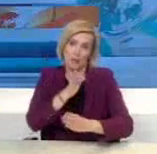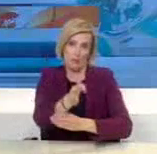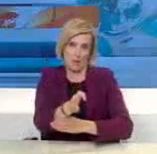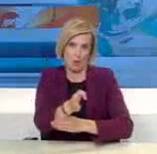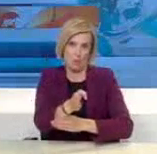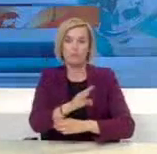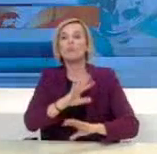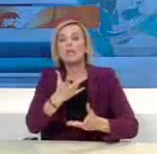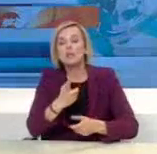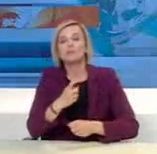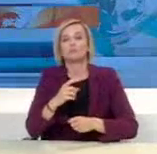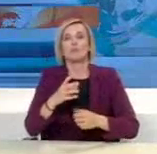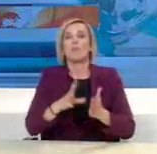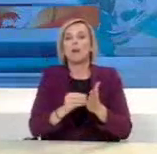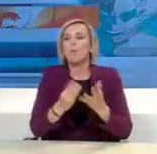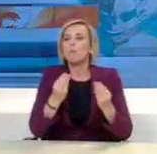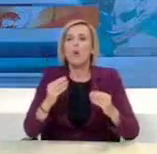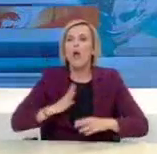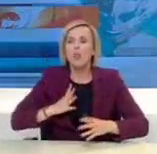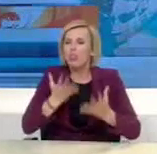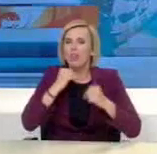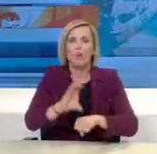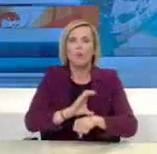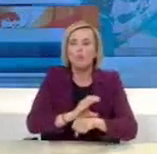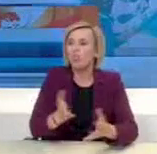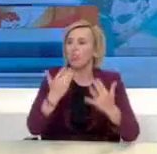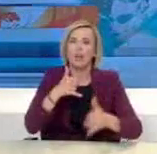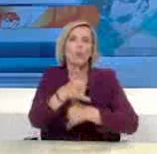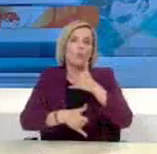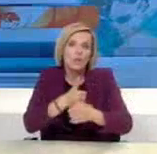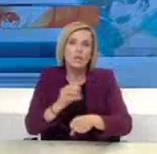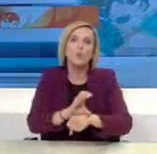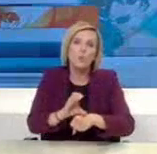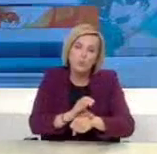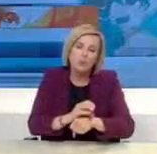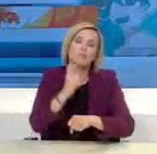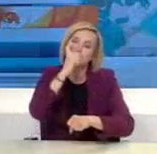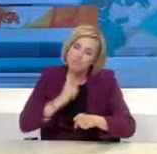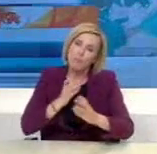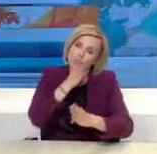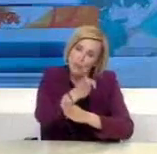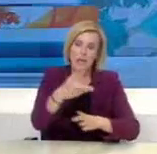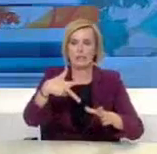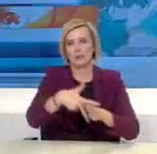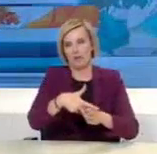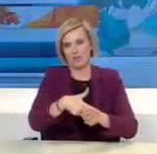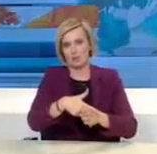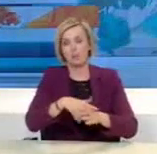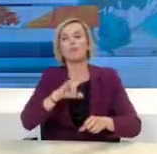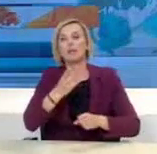Κίνηση για παροχή βοήθειας σε ανθρώπους που βρίσκονται σε ανάγκη. Μετάβαση σε τελετή,